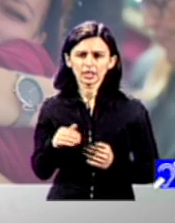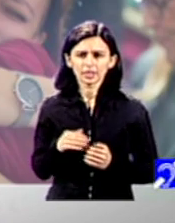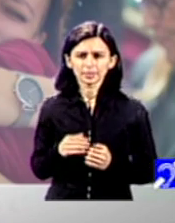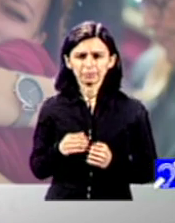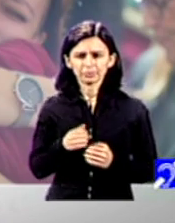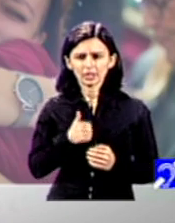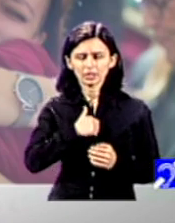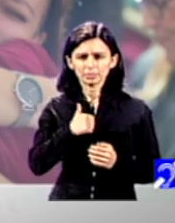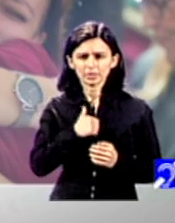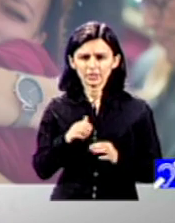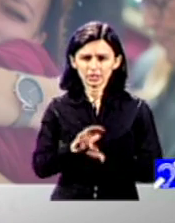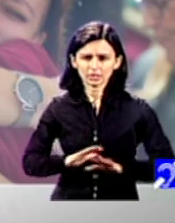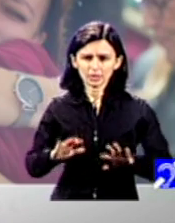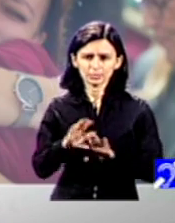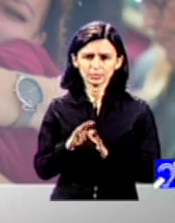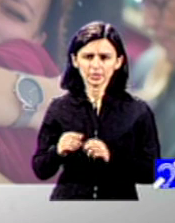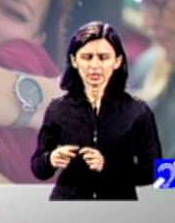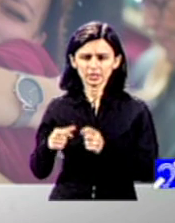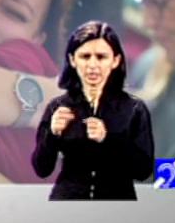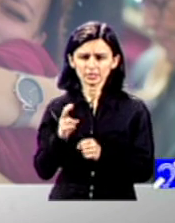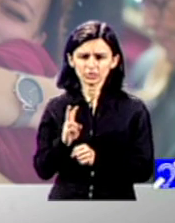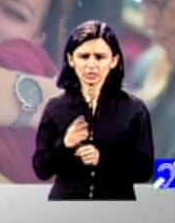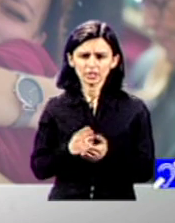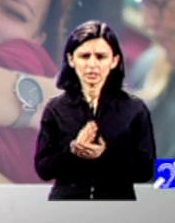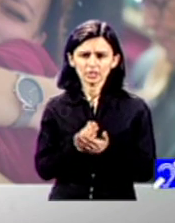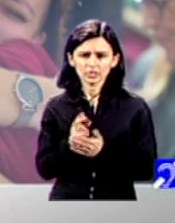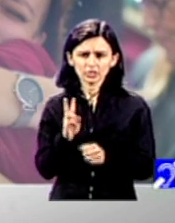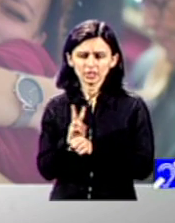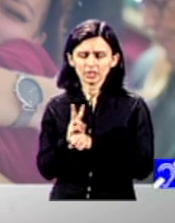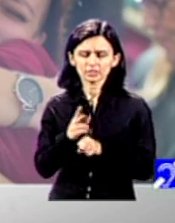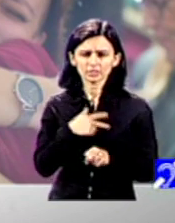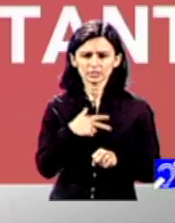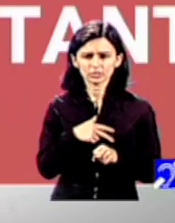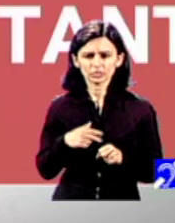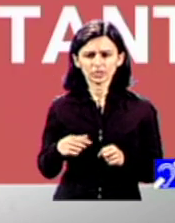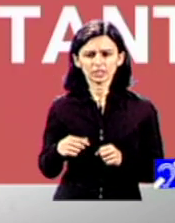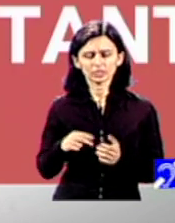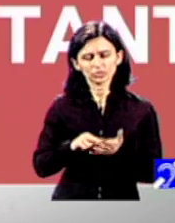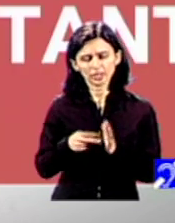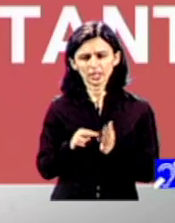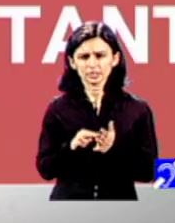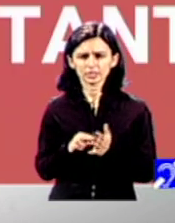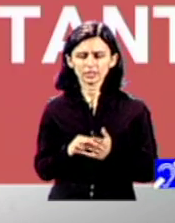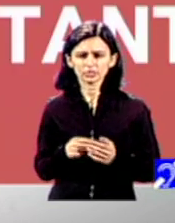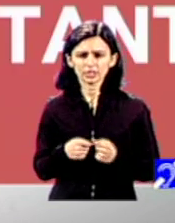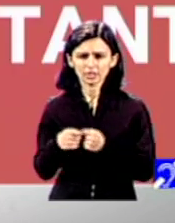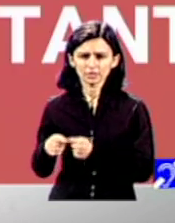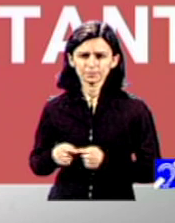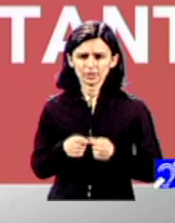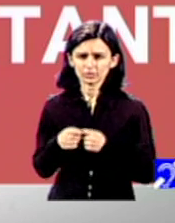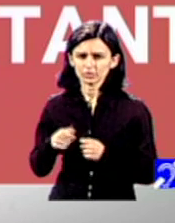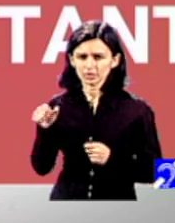privați. Deci, spuneam, direcțiile sau serviciile de asistență socială la nivel local și, respectiv, ONG-urile, societatea civilă care are